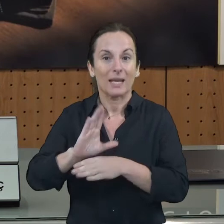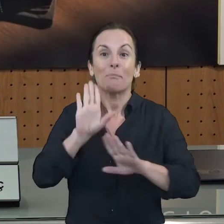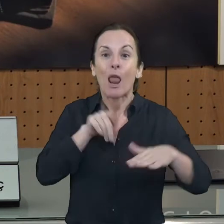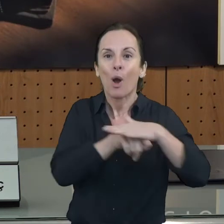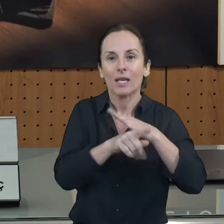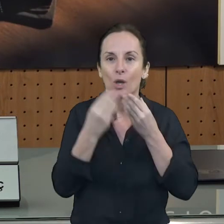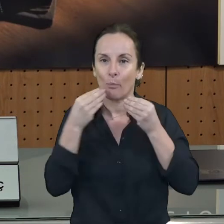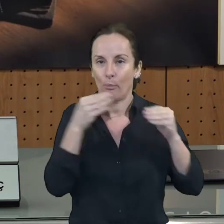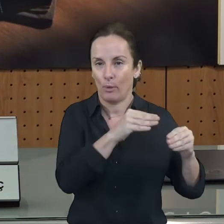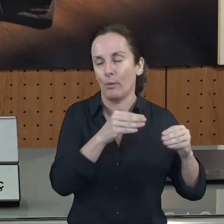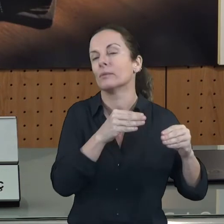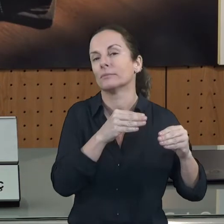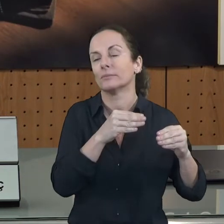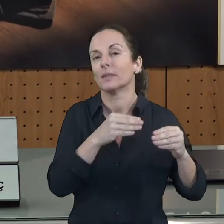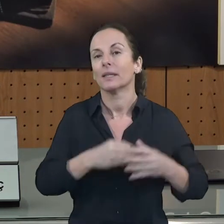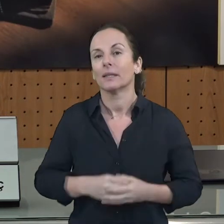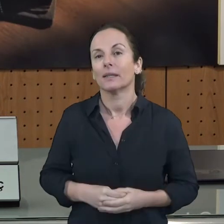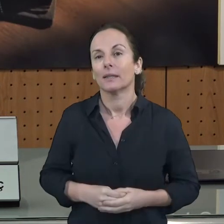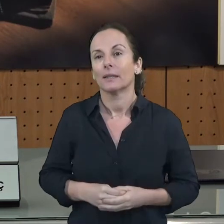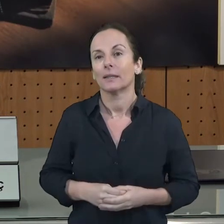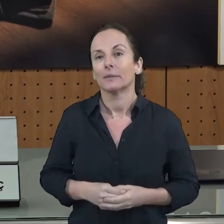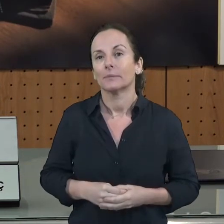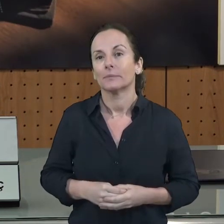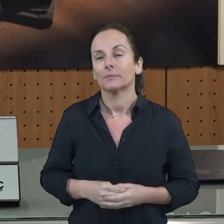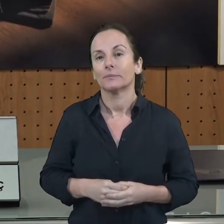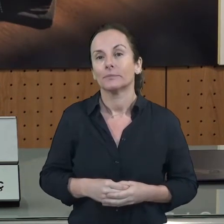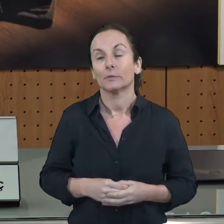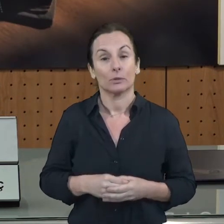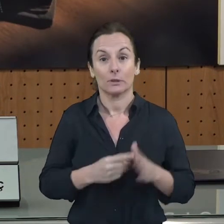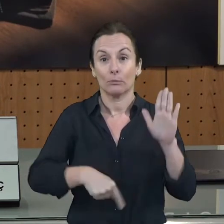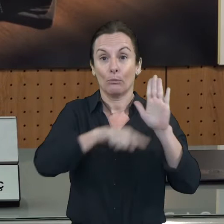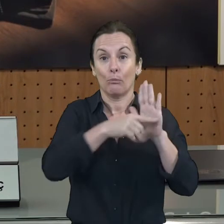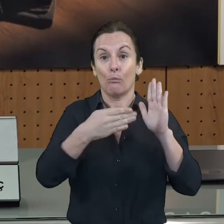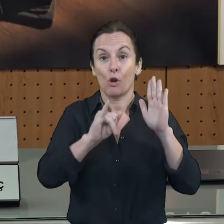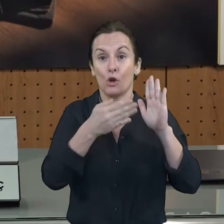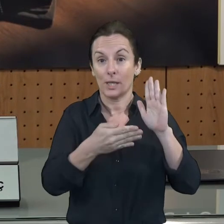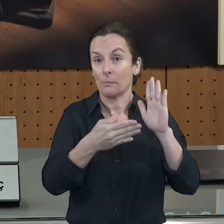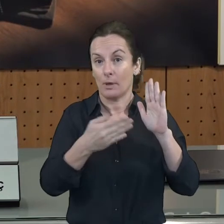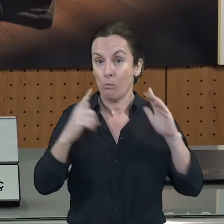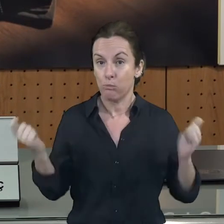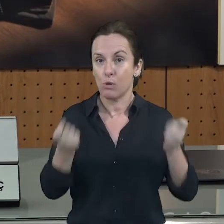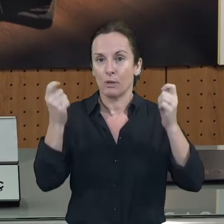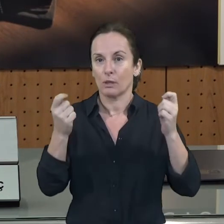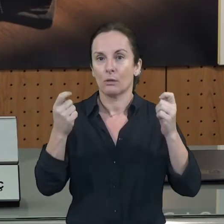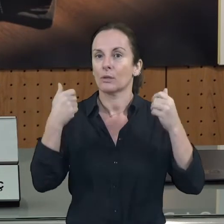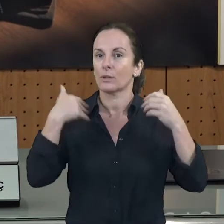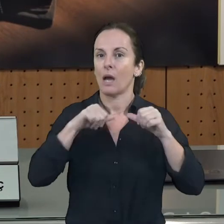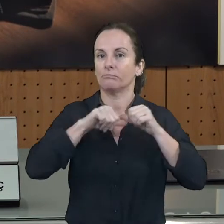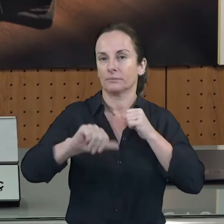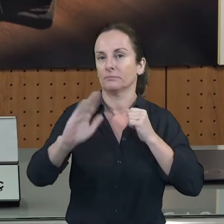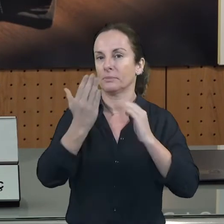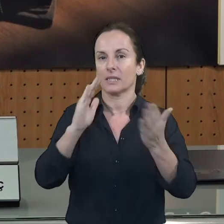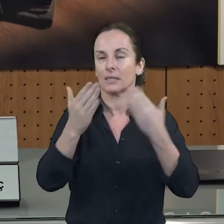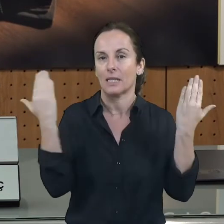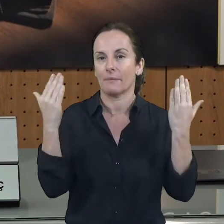Les convocatòries, a partir des que es publiquin el BOIP, ja s'hi poden presentar i va per ordre d'entrada. O sigui, que la convocatòria entenem